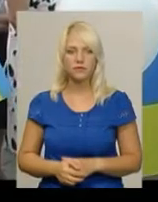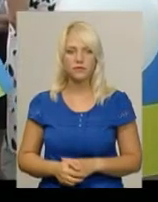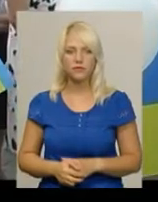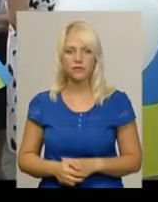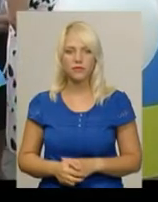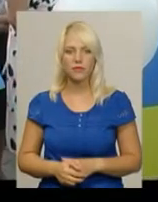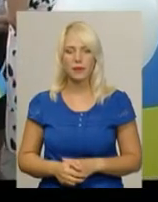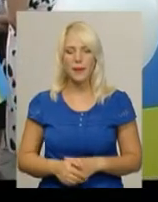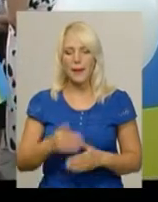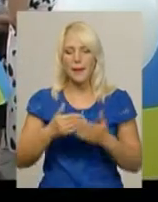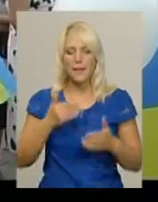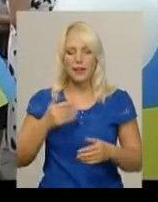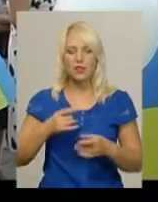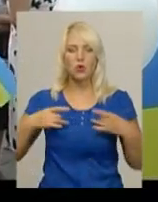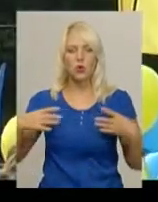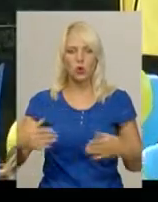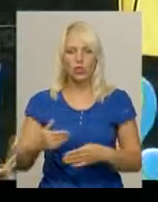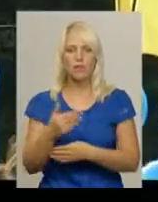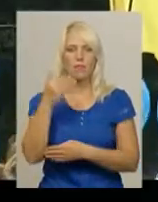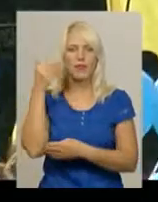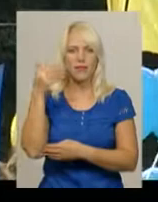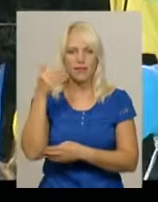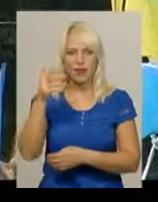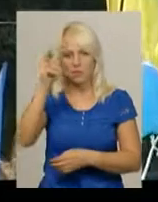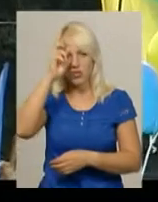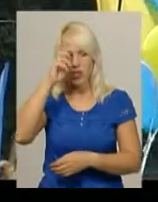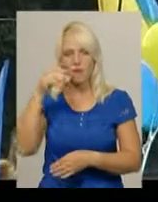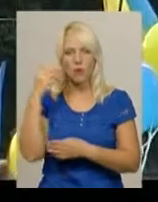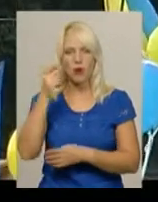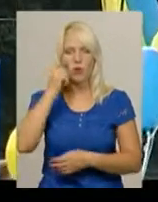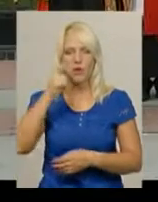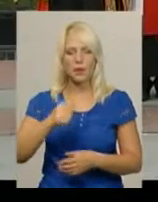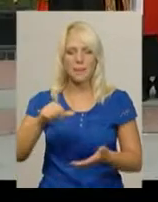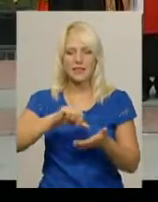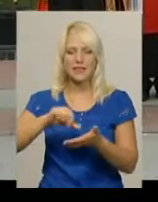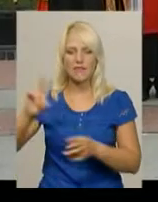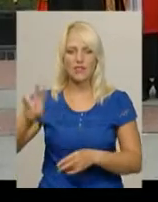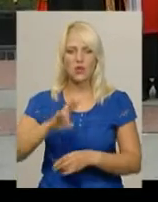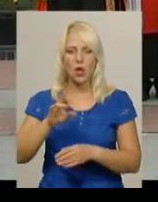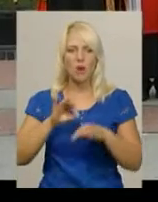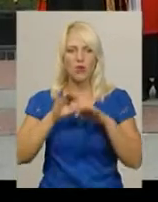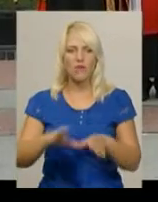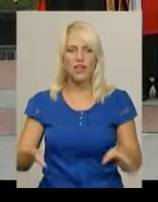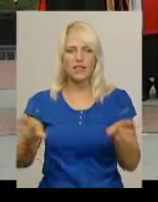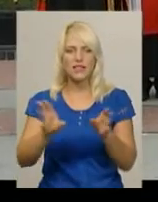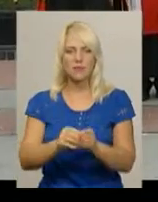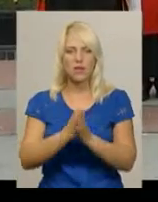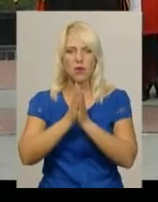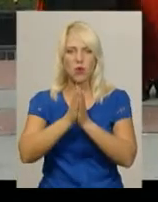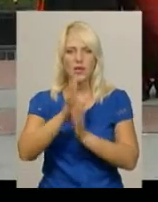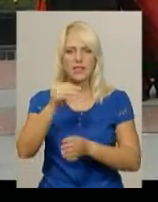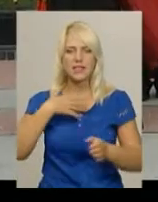Перед урочистим підняттям державного прапору України представники духовенства різних конфесій провели спільну молебень за загиблими